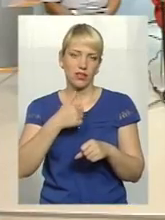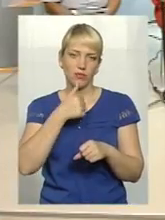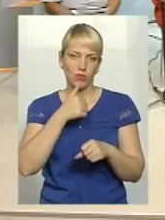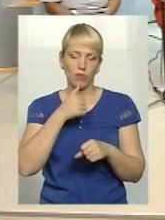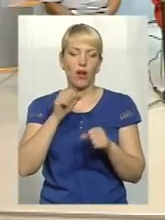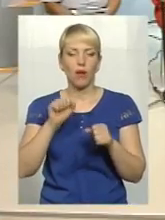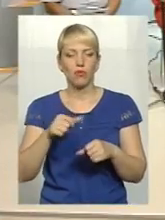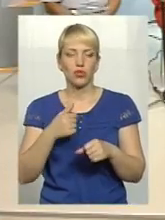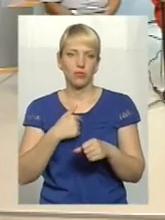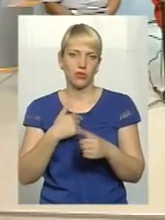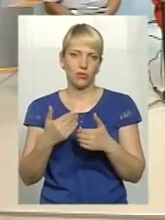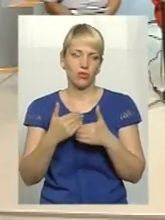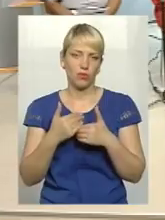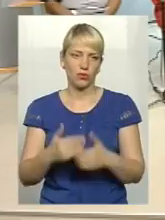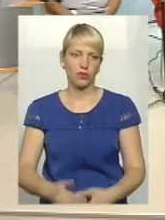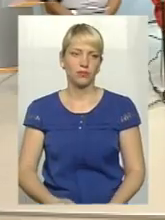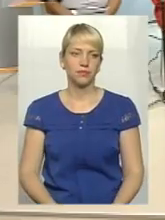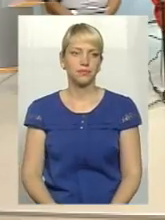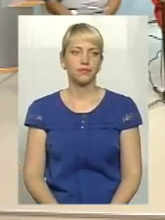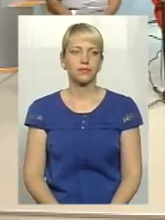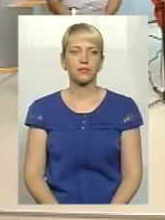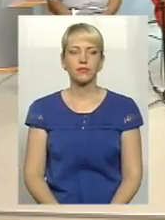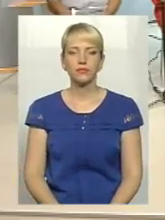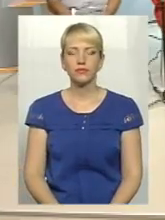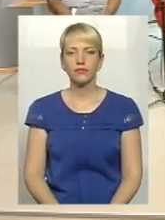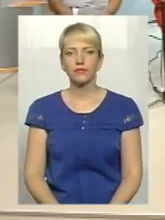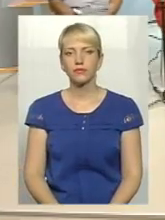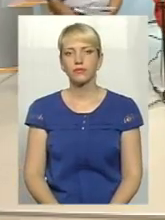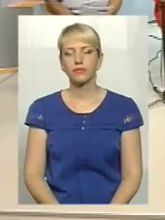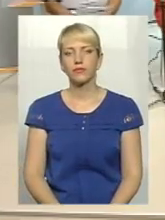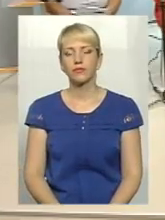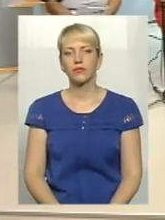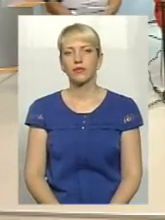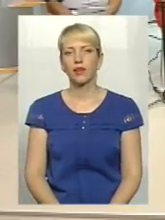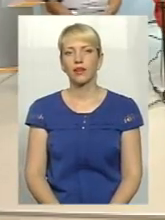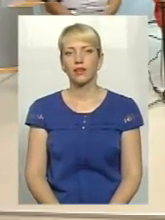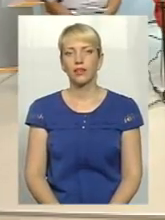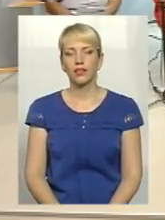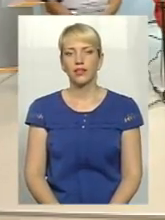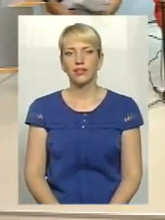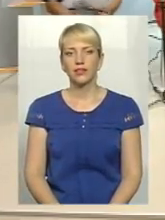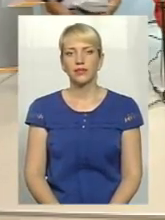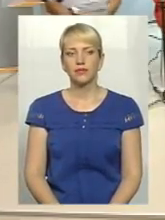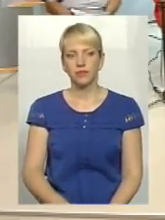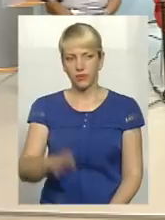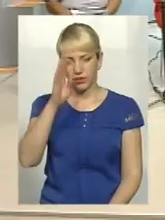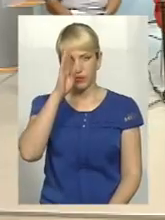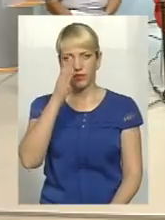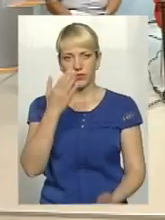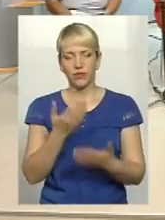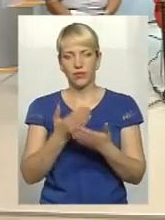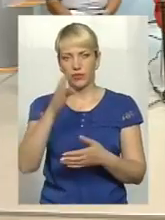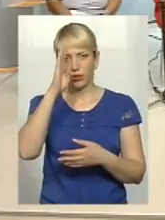Хто відповість? Ну, я можу сказати, давайте почнемо, вернувся хлопець з того,